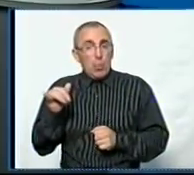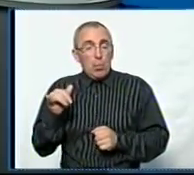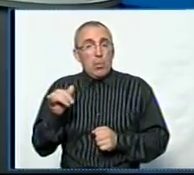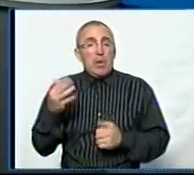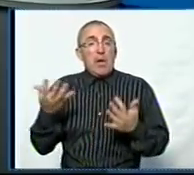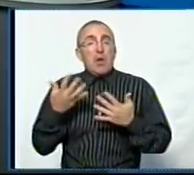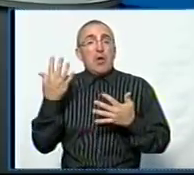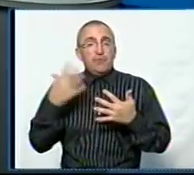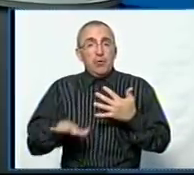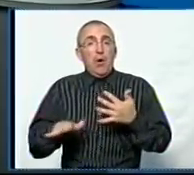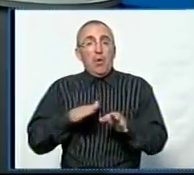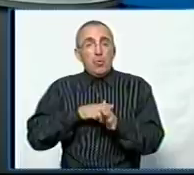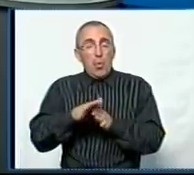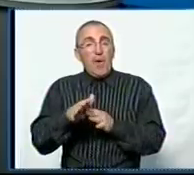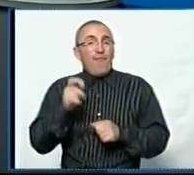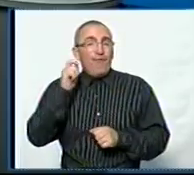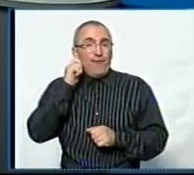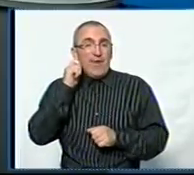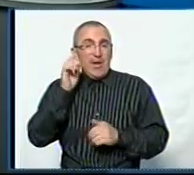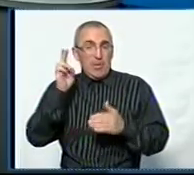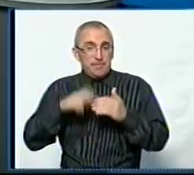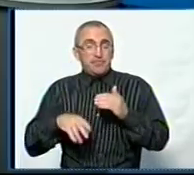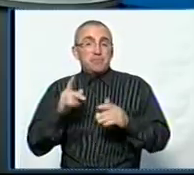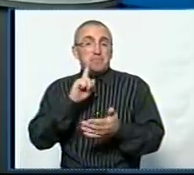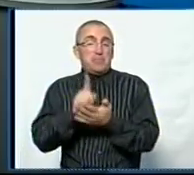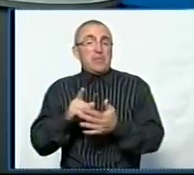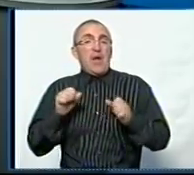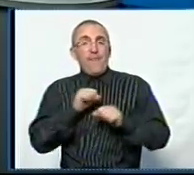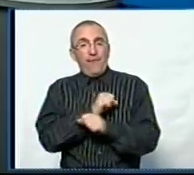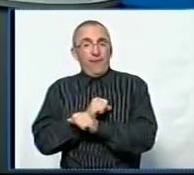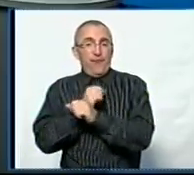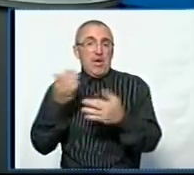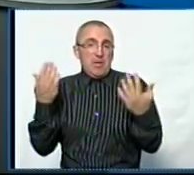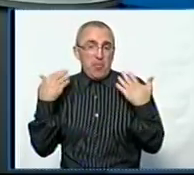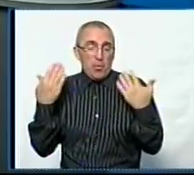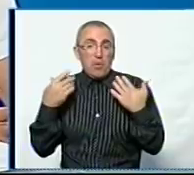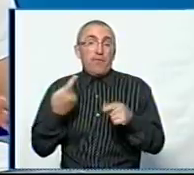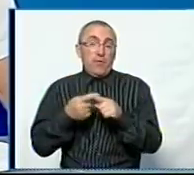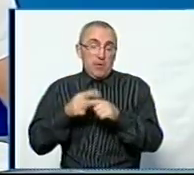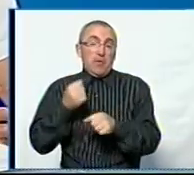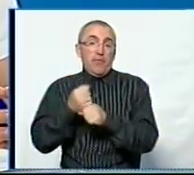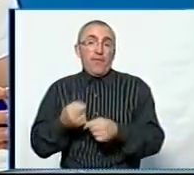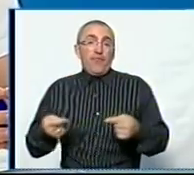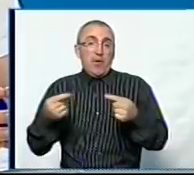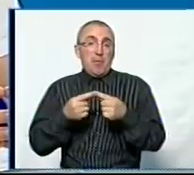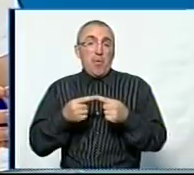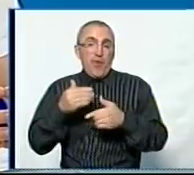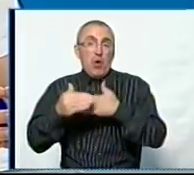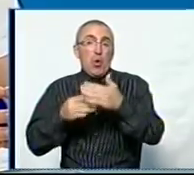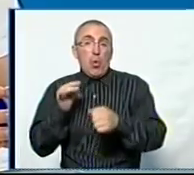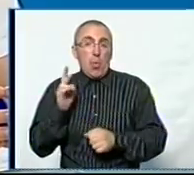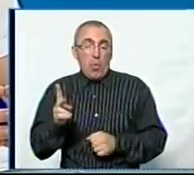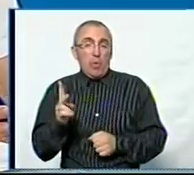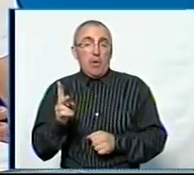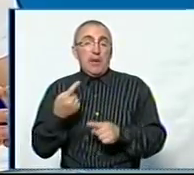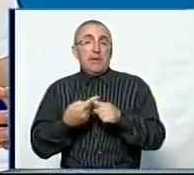досягнули віку і мали б відпочивати, і в багатьох випадках вони і роблять відповідний крок. Це,